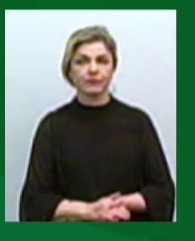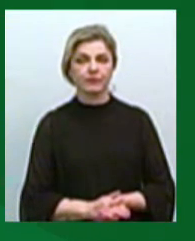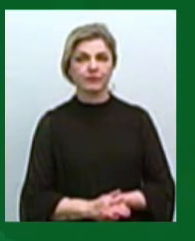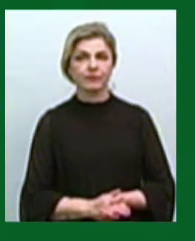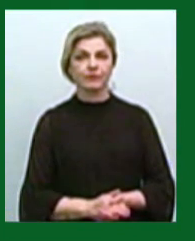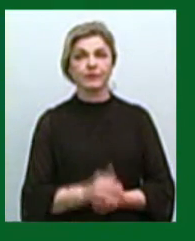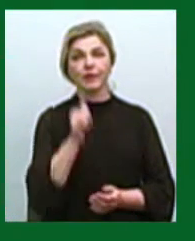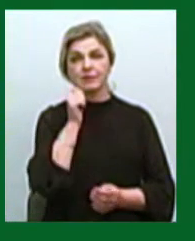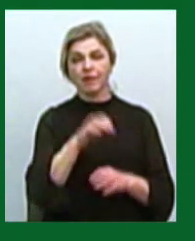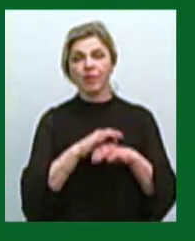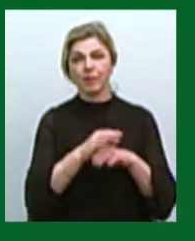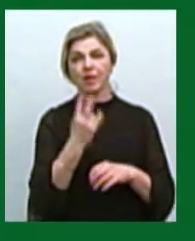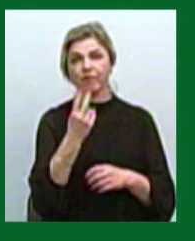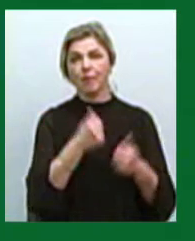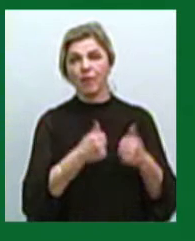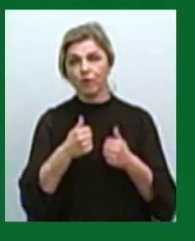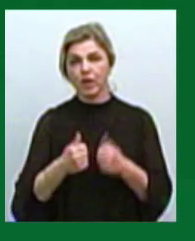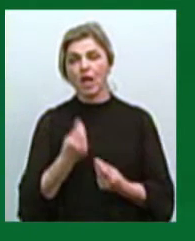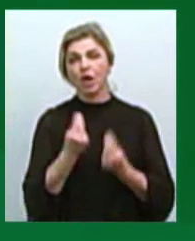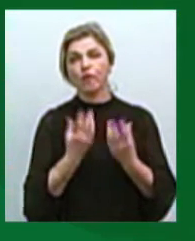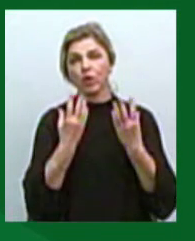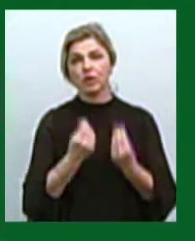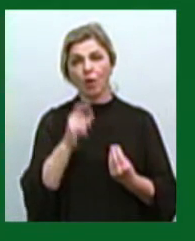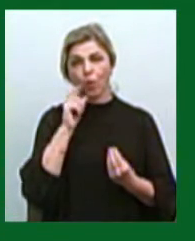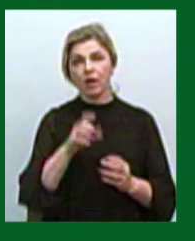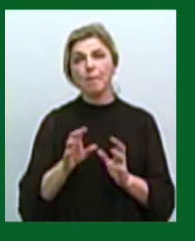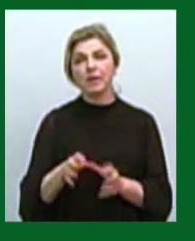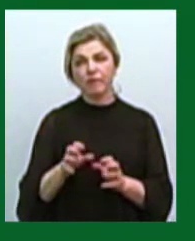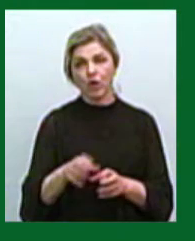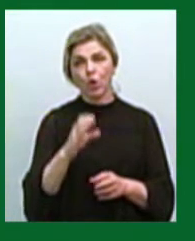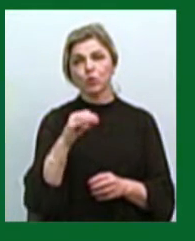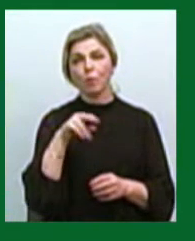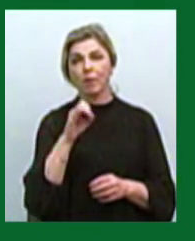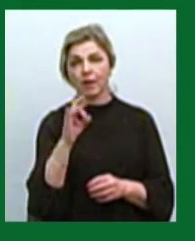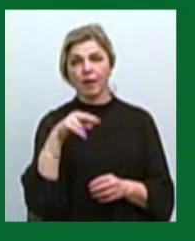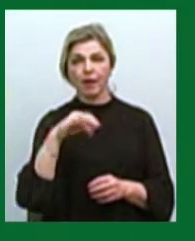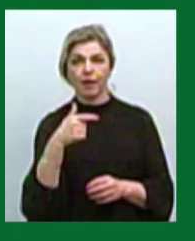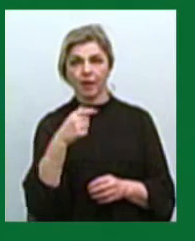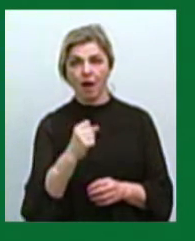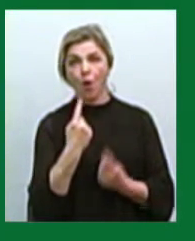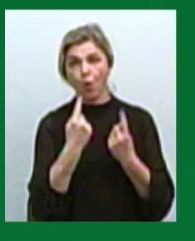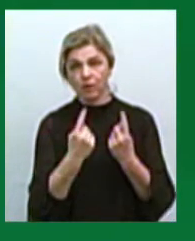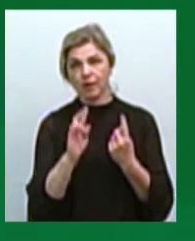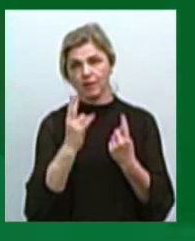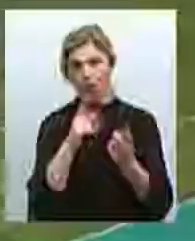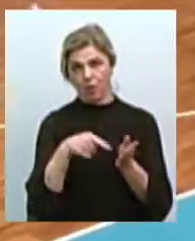Завтра відбудуться два матчі чергового ігрового дня Української баскетбольної суперліги. Один з них у Миколаїві.